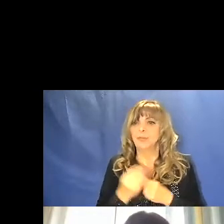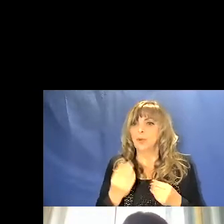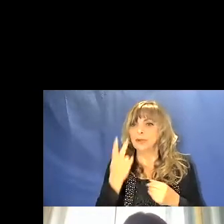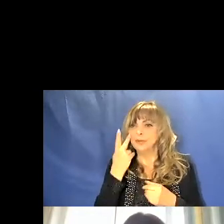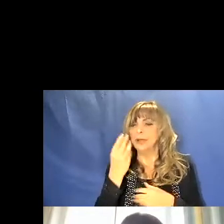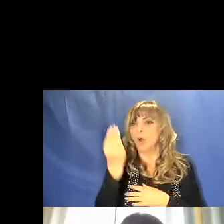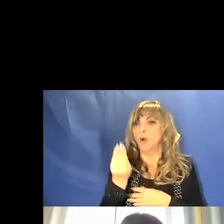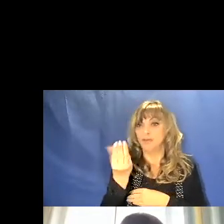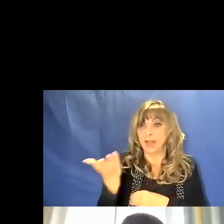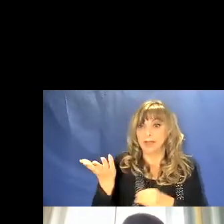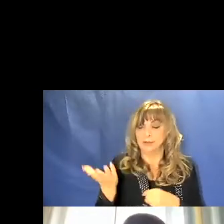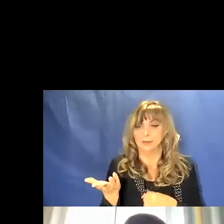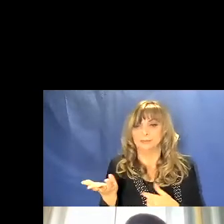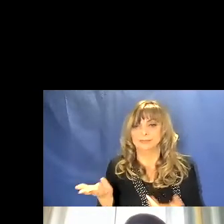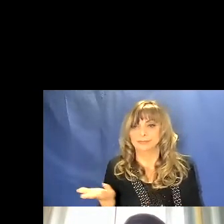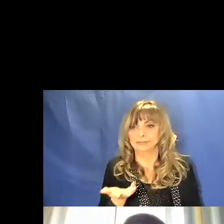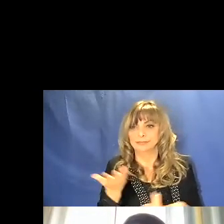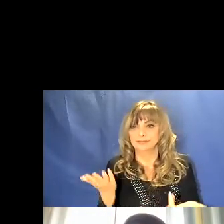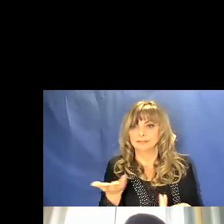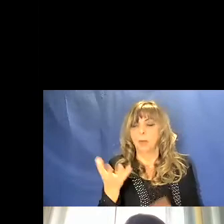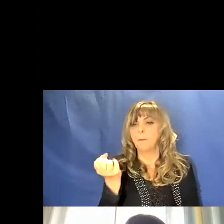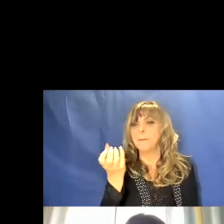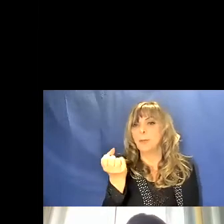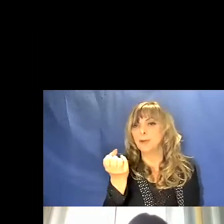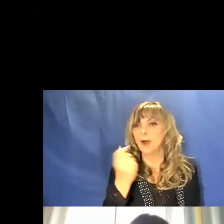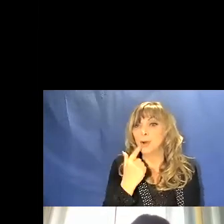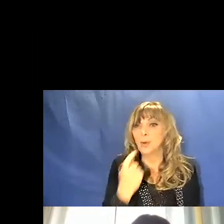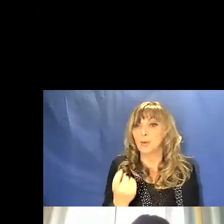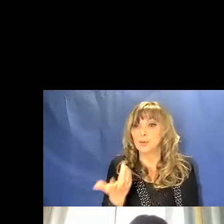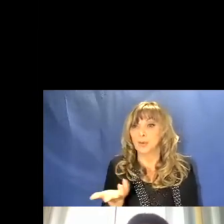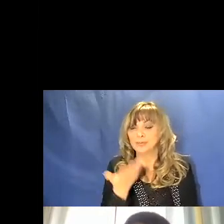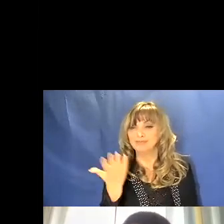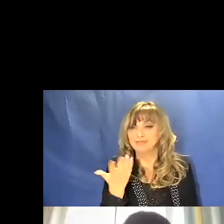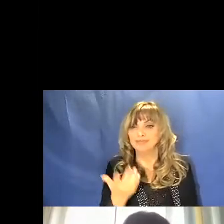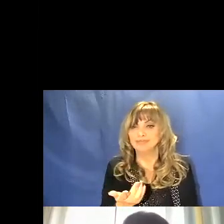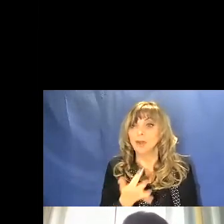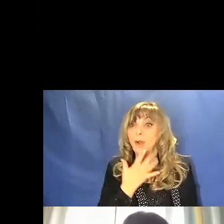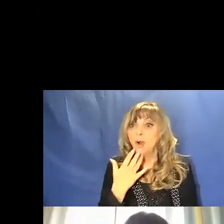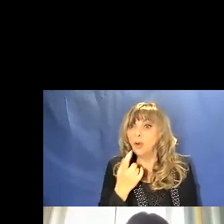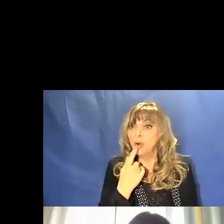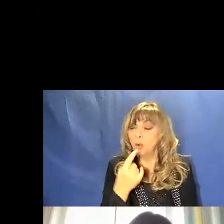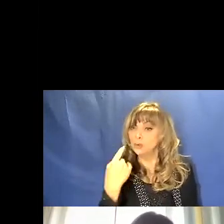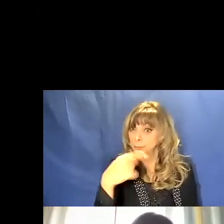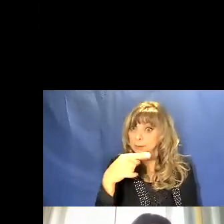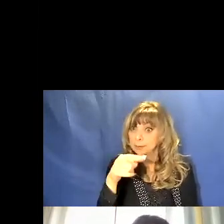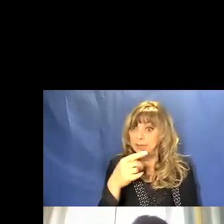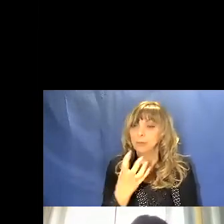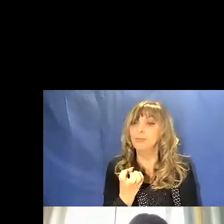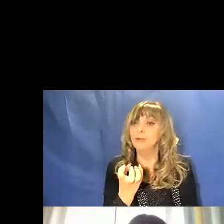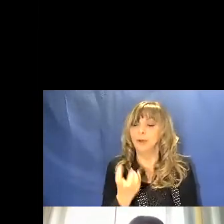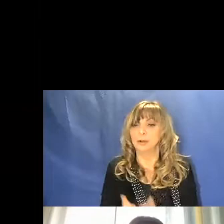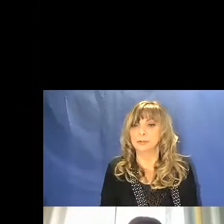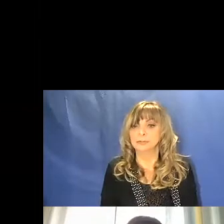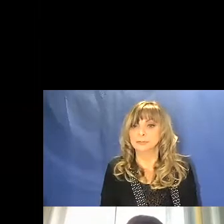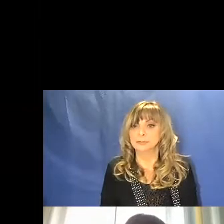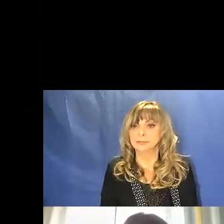oggetto, prendiamo un pomodoro rosso. Il colore rosso del pomodoro non è